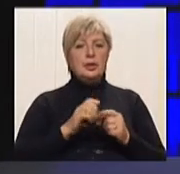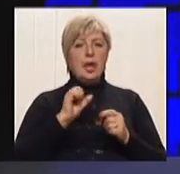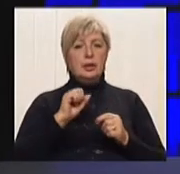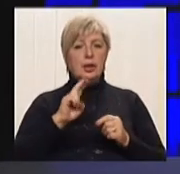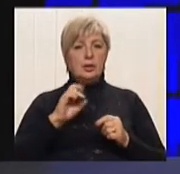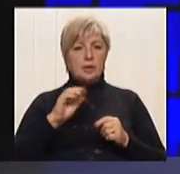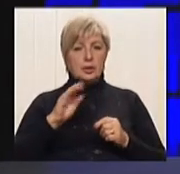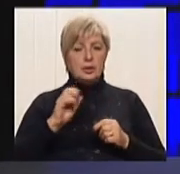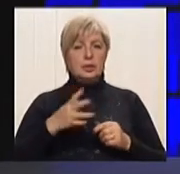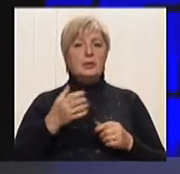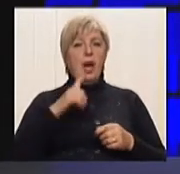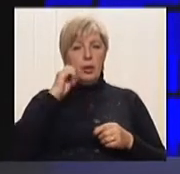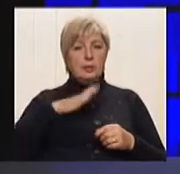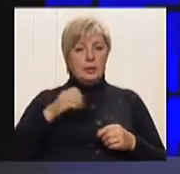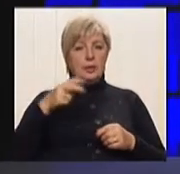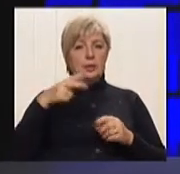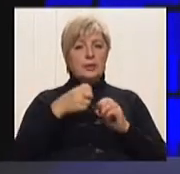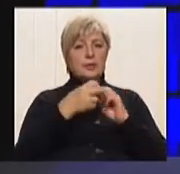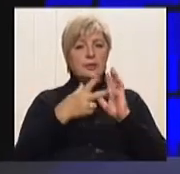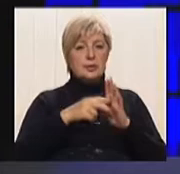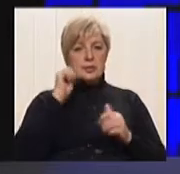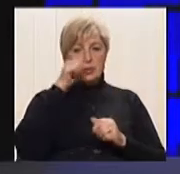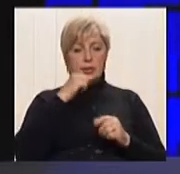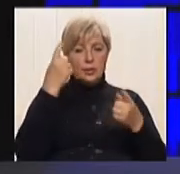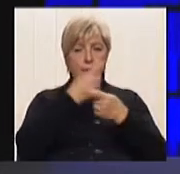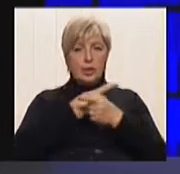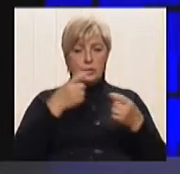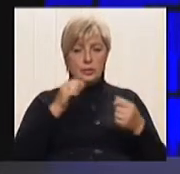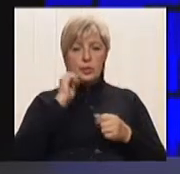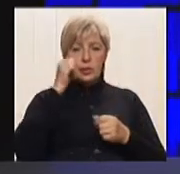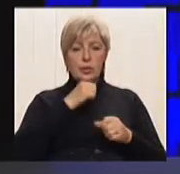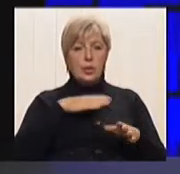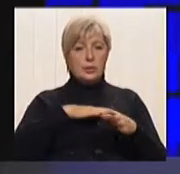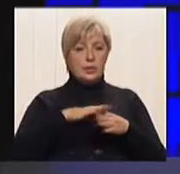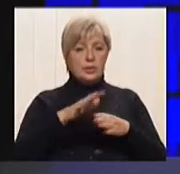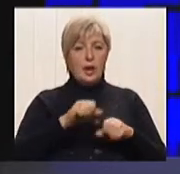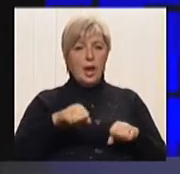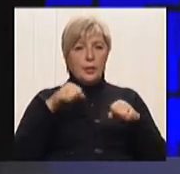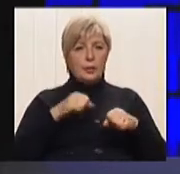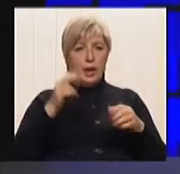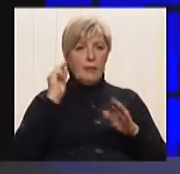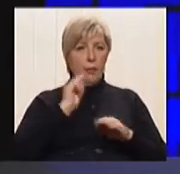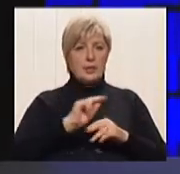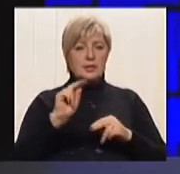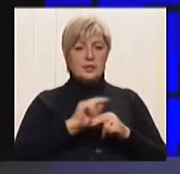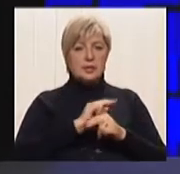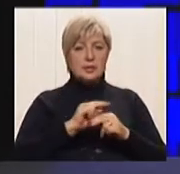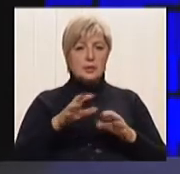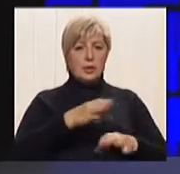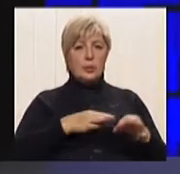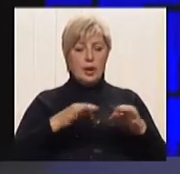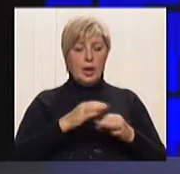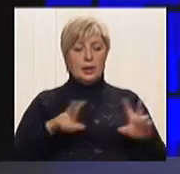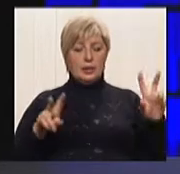В Україні 2018 рік оголошено роком реалізації правопросвітницького проєкту «Я маю